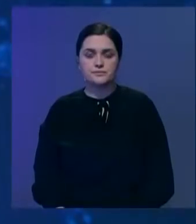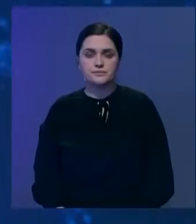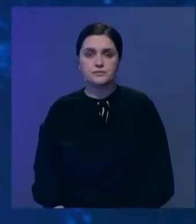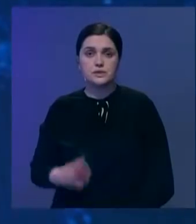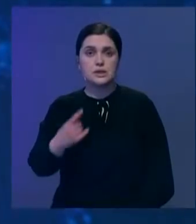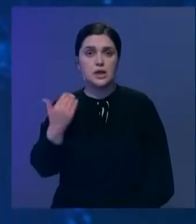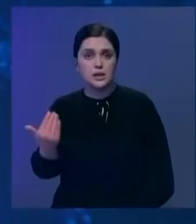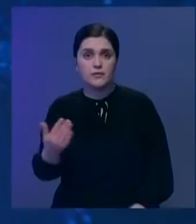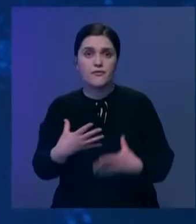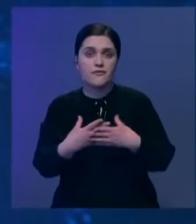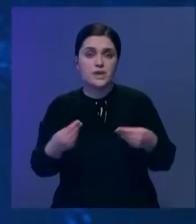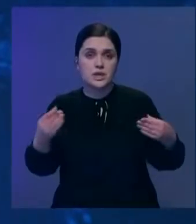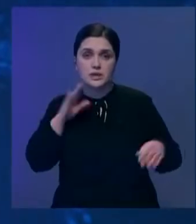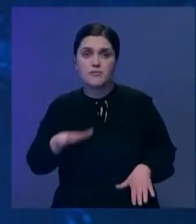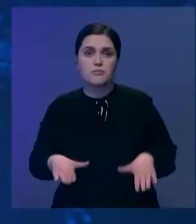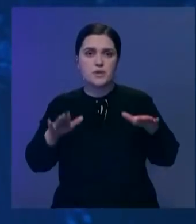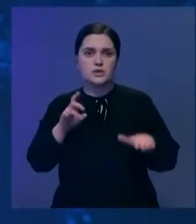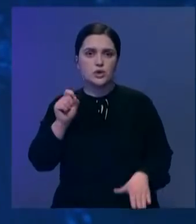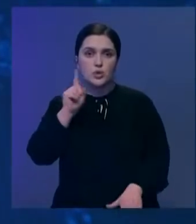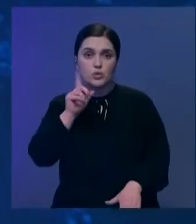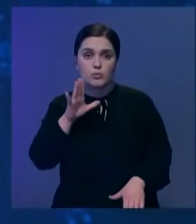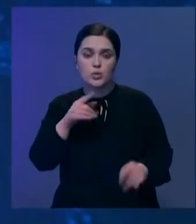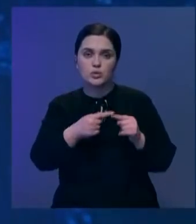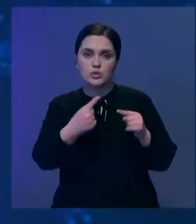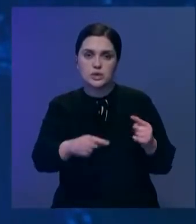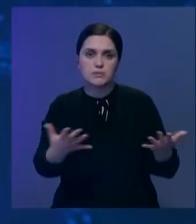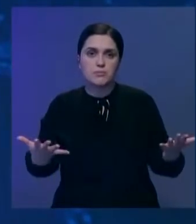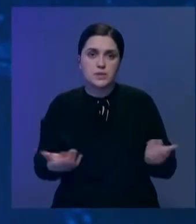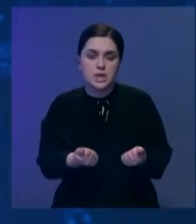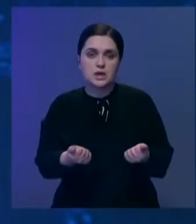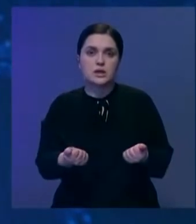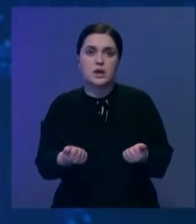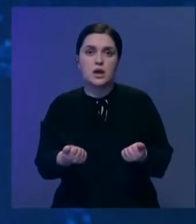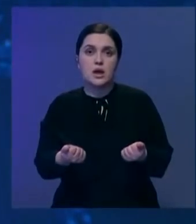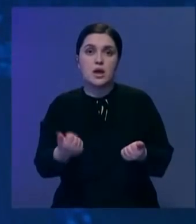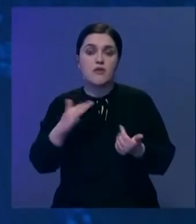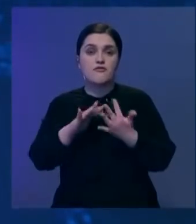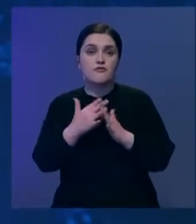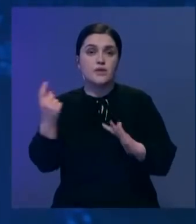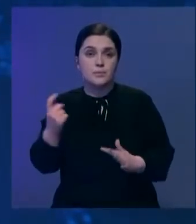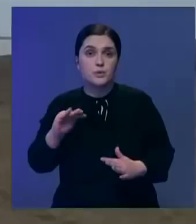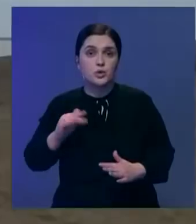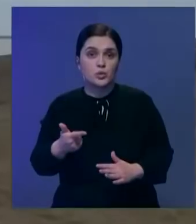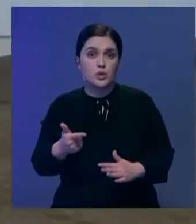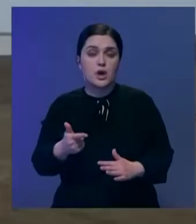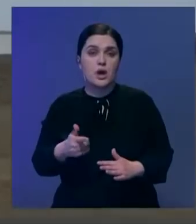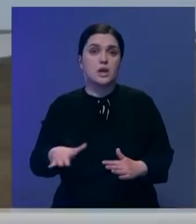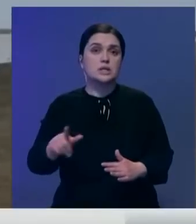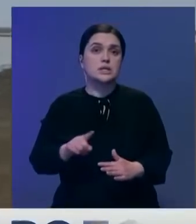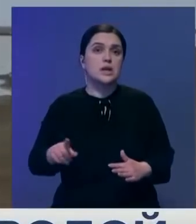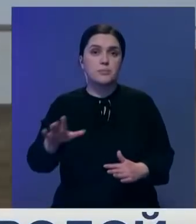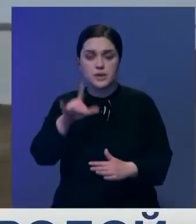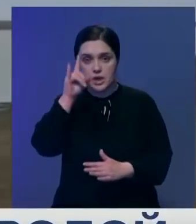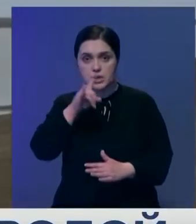Если одним весенний паводок причиняет неудобства, то других он спасает. В части фермеров южных районов Западно